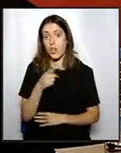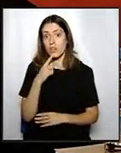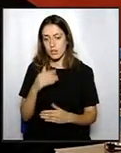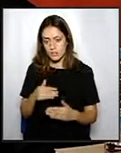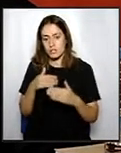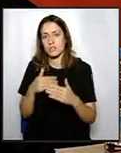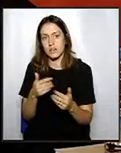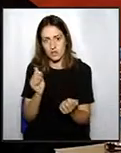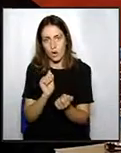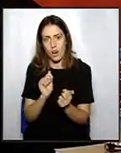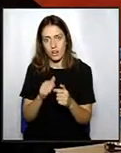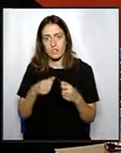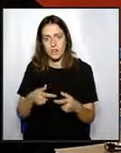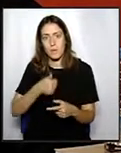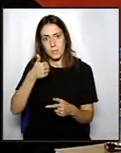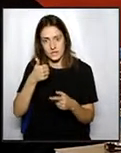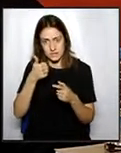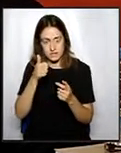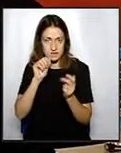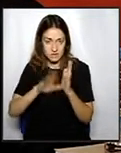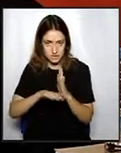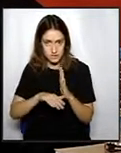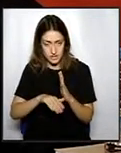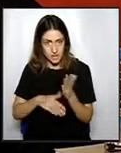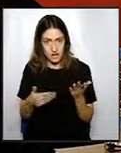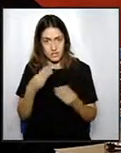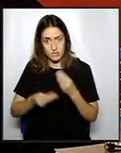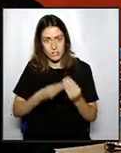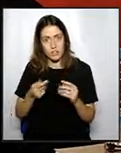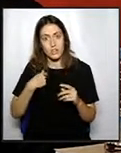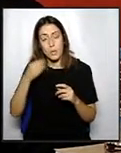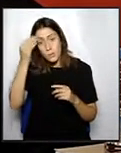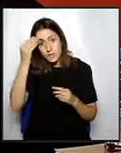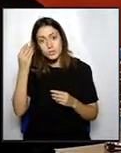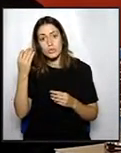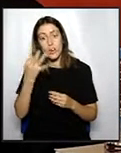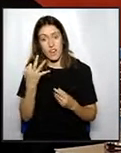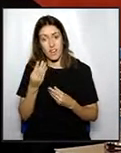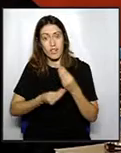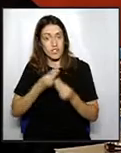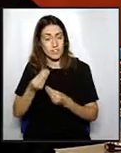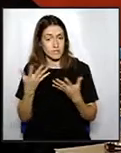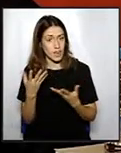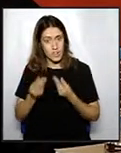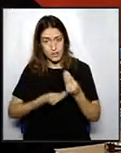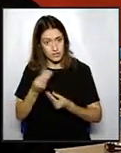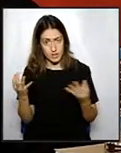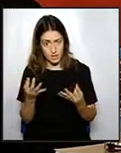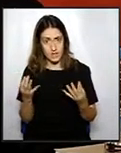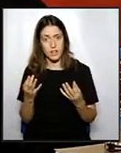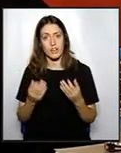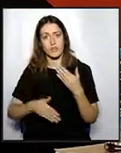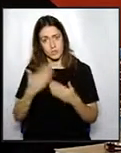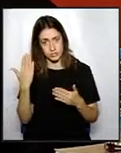retrasar aquest projecte de la Rambla Hospital i crec que el que toca ara és que aquest projecte, com més aviat es pugui desenvolupar, doncs molt millor